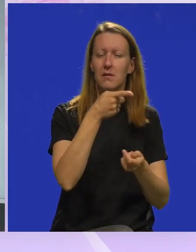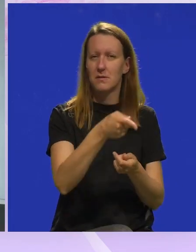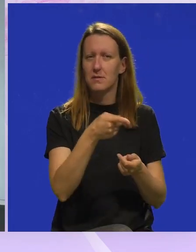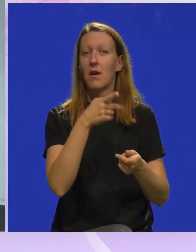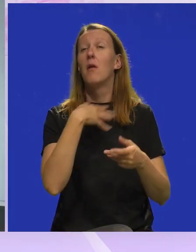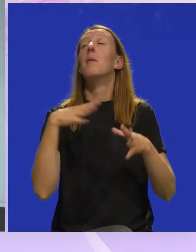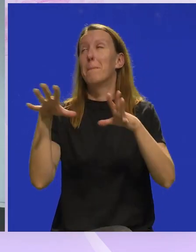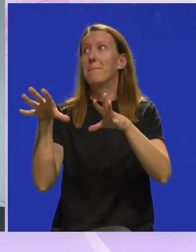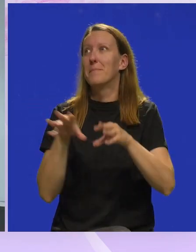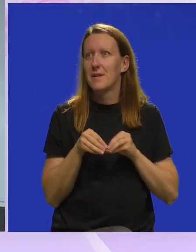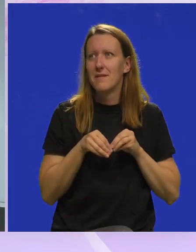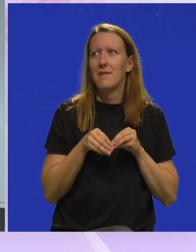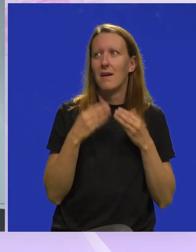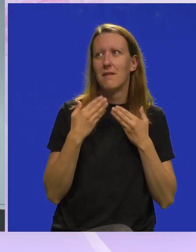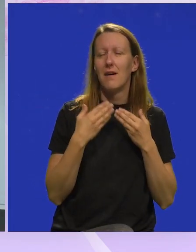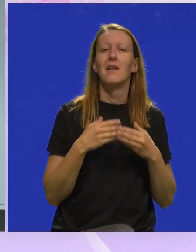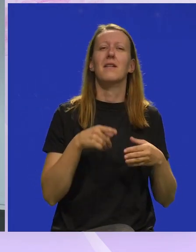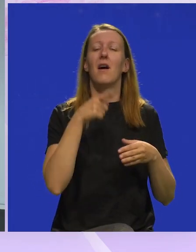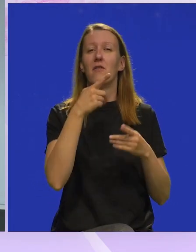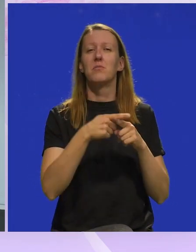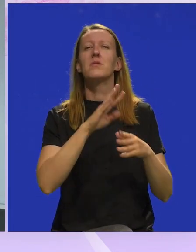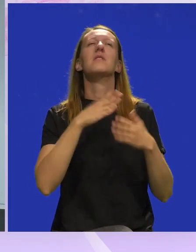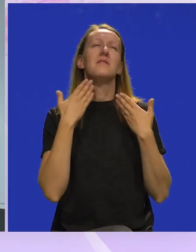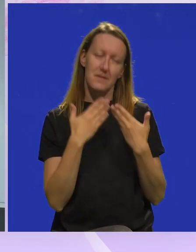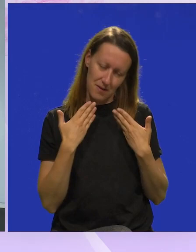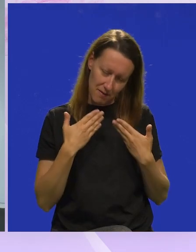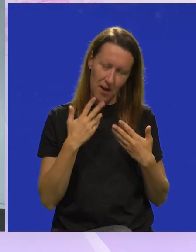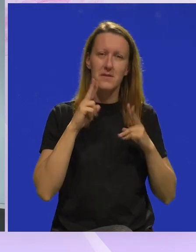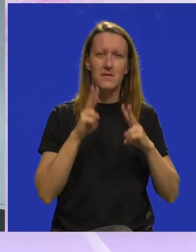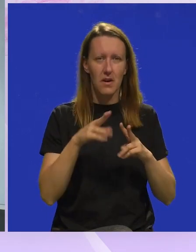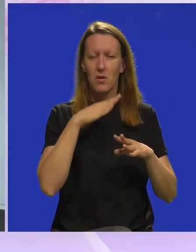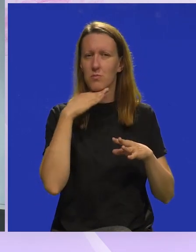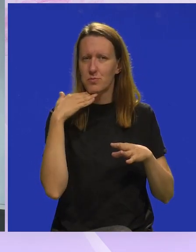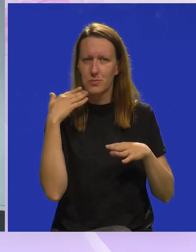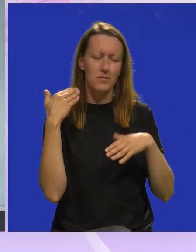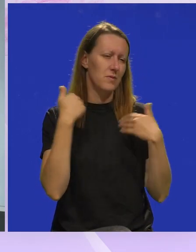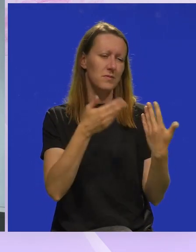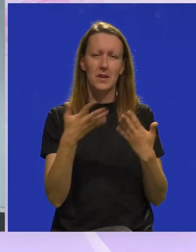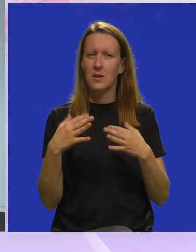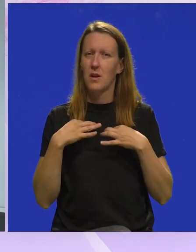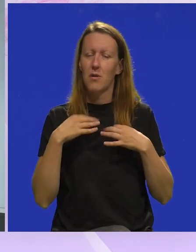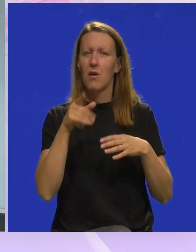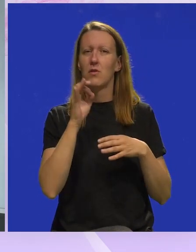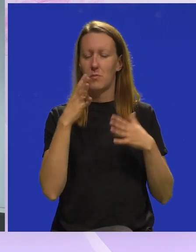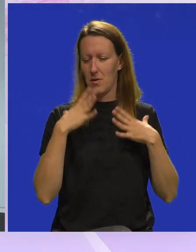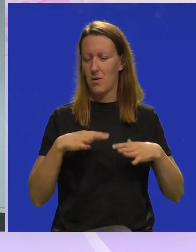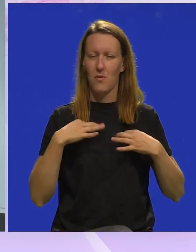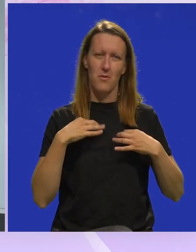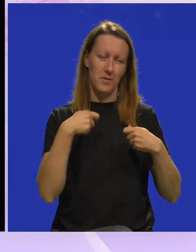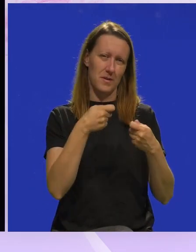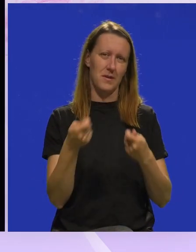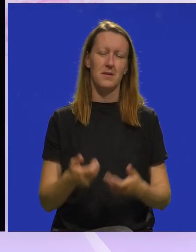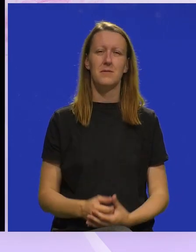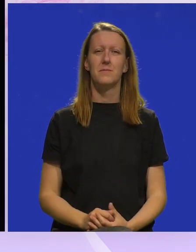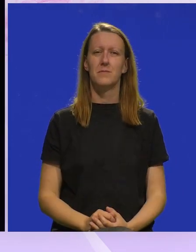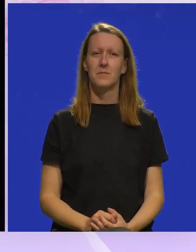obilje ručke prihvaćamo. Tako da ovim putem im se zahvaljujem jer su nam stvarno, stvarno omogućili da ovako dobro izgledaju na sceni.